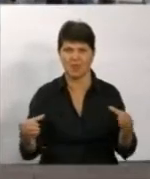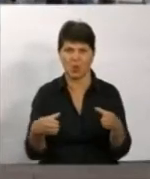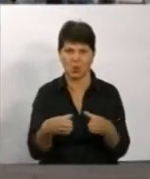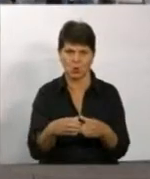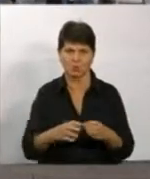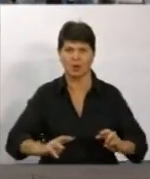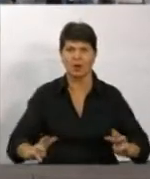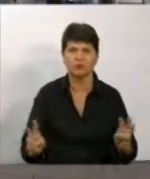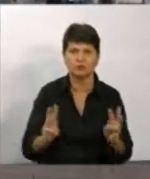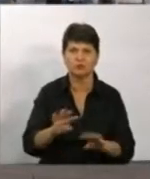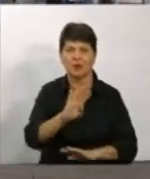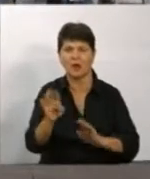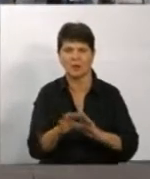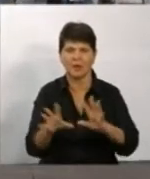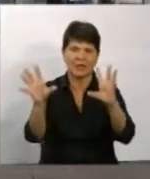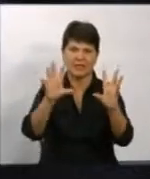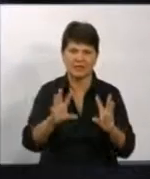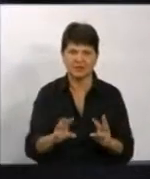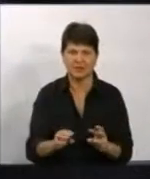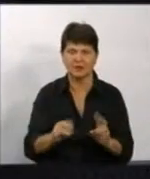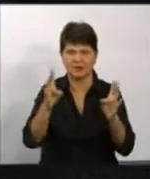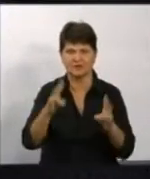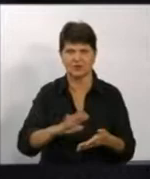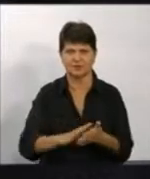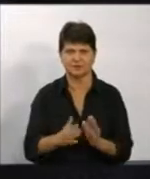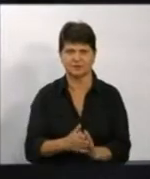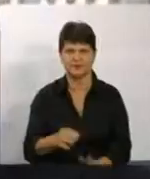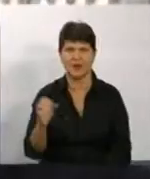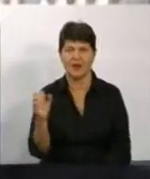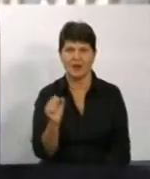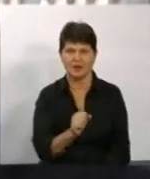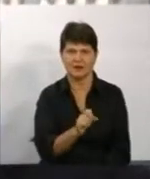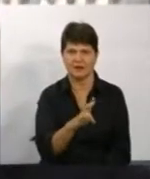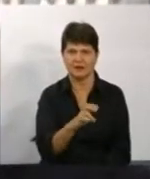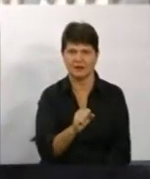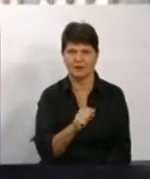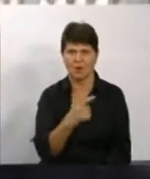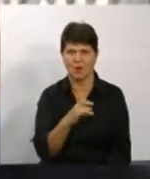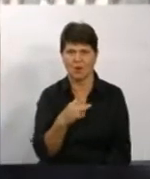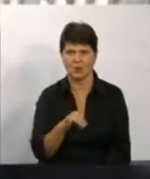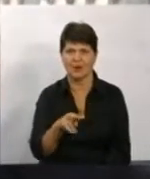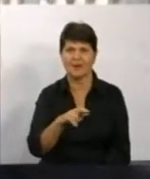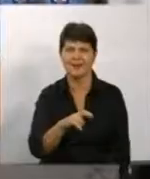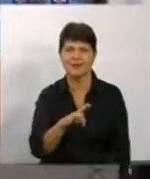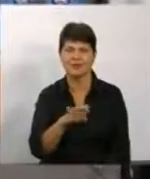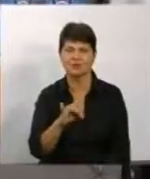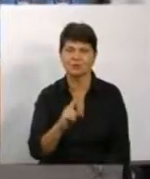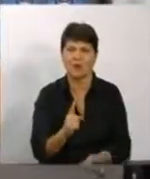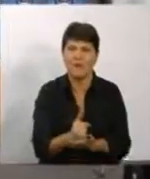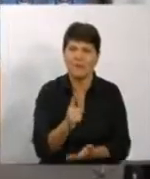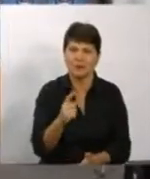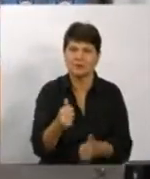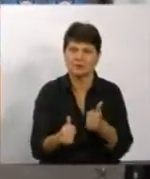пожежі або під час ліквідації наличайних ситуацій. Андрій Нагорний-Ісум участь у змаганнях бере вперше. Каже, до цього переміг на